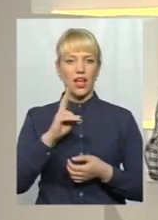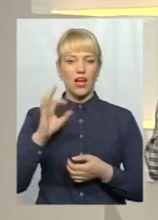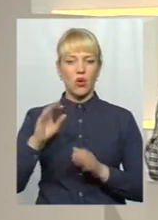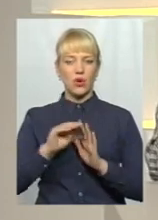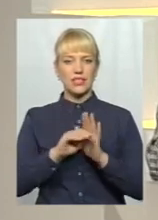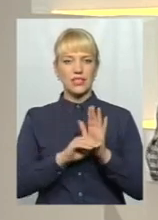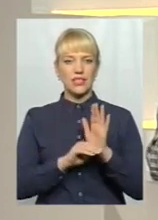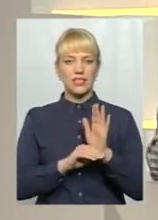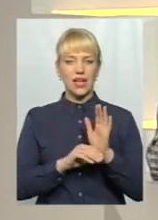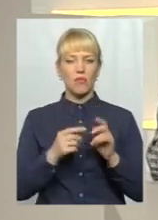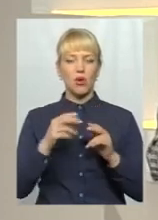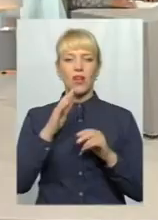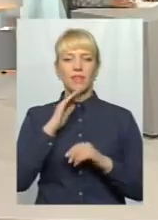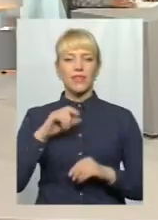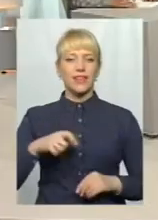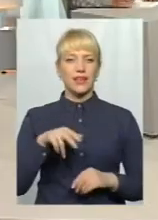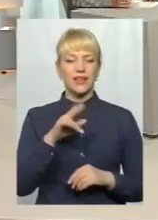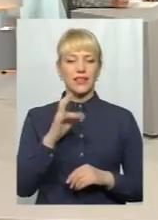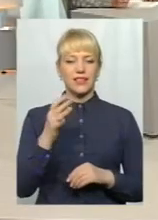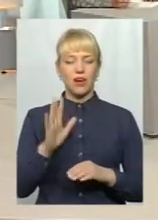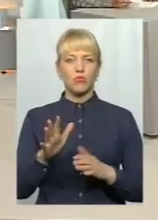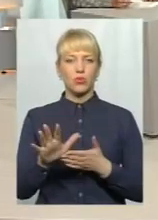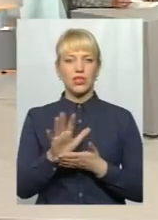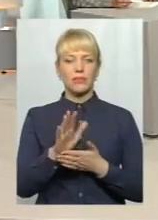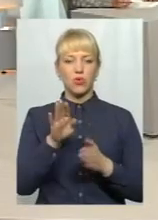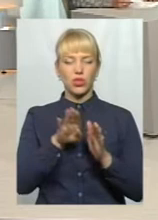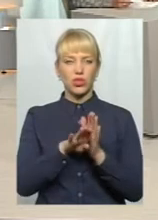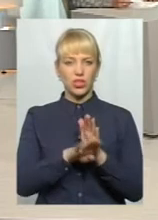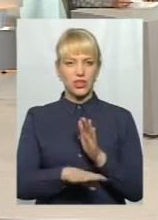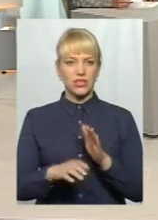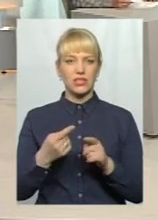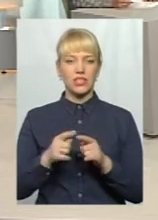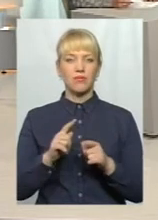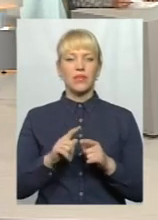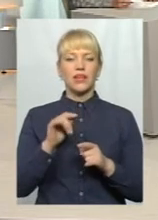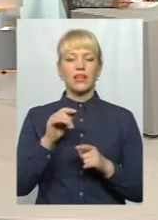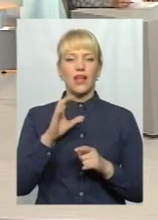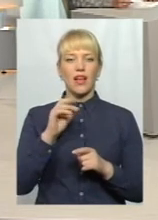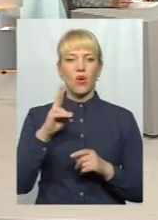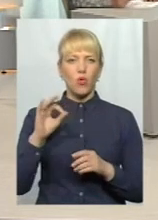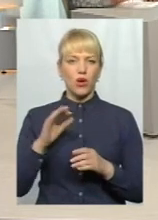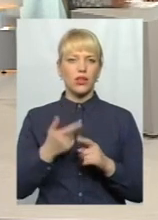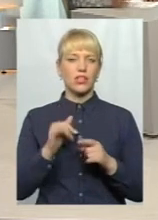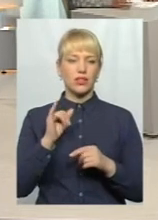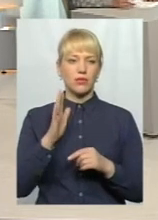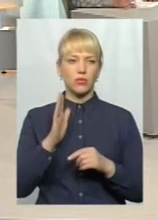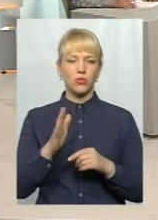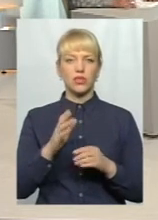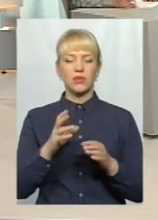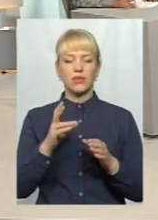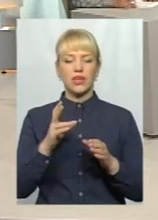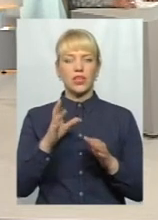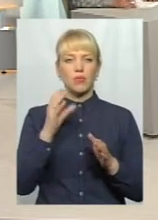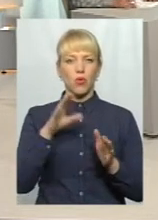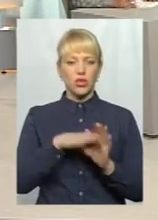погіршення якості води, вимирання водної фауни, замовлення території, що, в свою чергу, призаде до критичного ситуація з водопостачанням